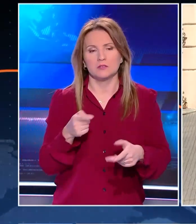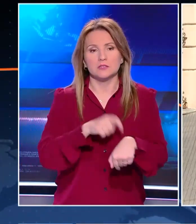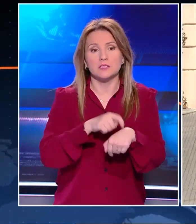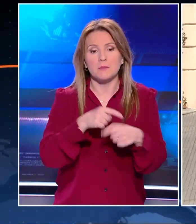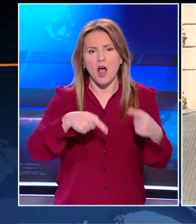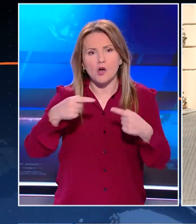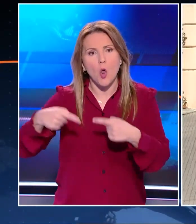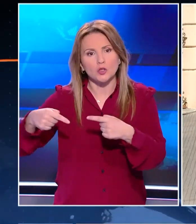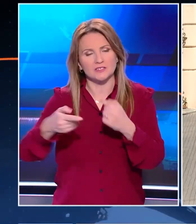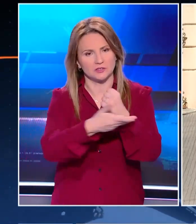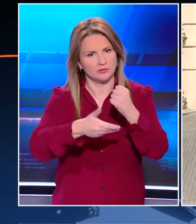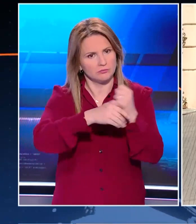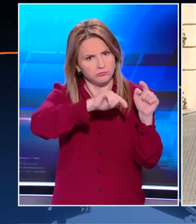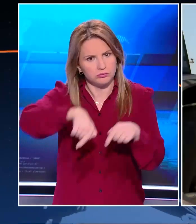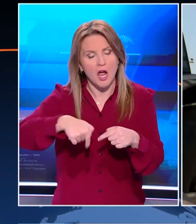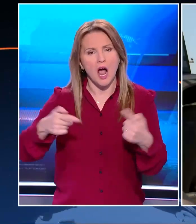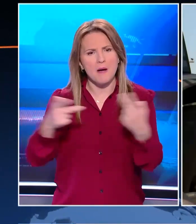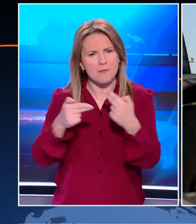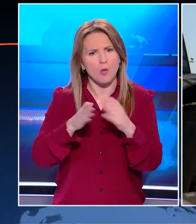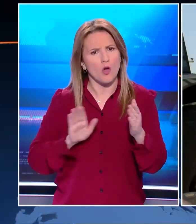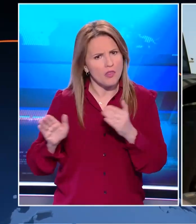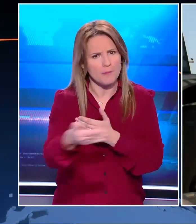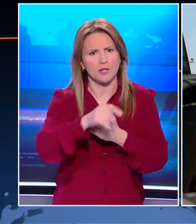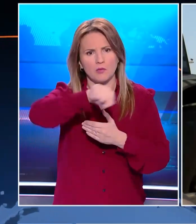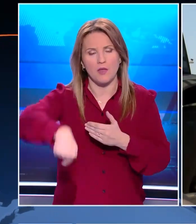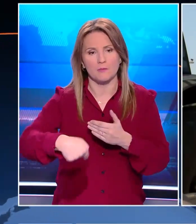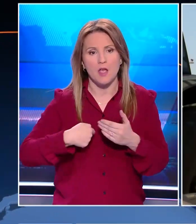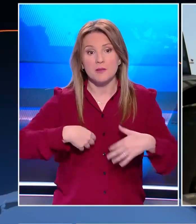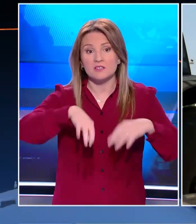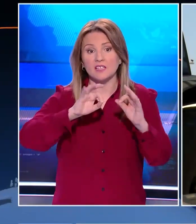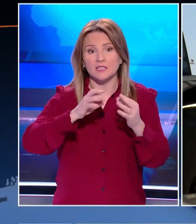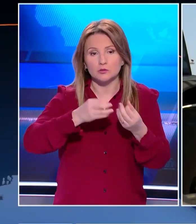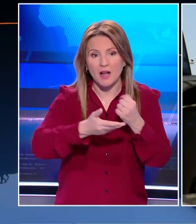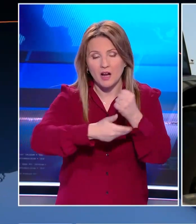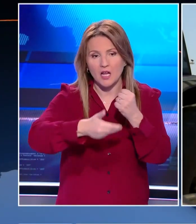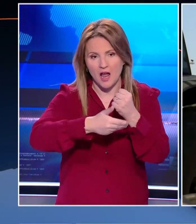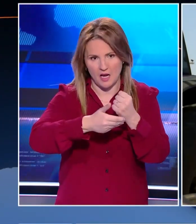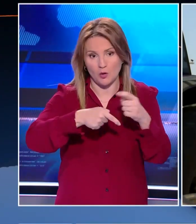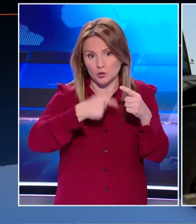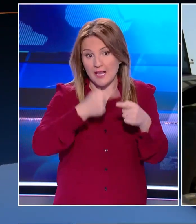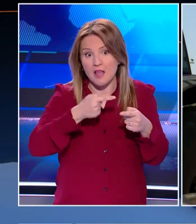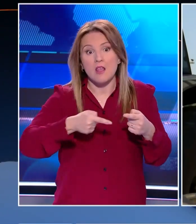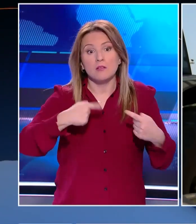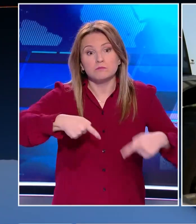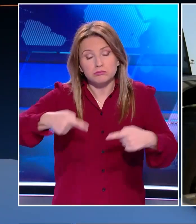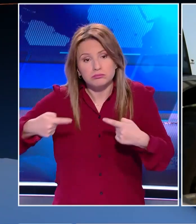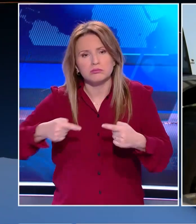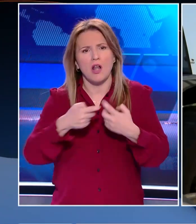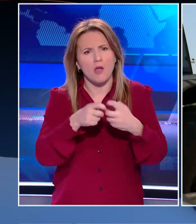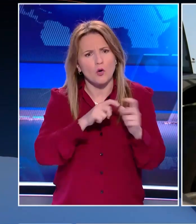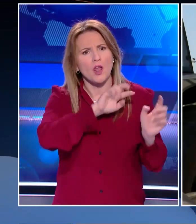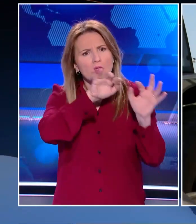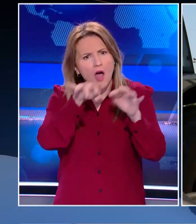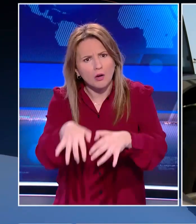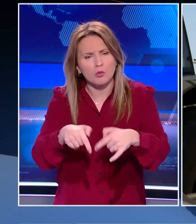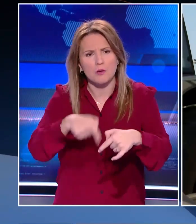ακόμη και να συναντήσουν φραγμού στη διαδρομή τους. Εμείς θα ξεκινήσουμε με τα τρακτέρ και με το ελευθερία και θα επιστηρίξουμε αυτό το δρομολόγιο και θα επιστηρίξουμε αυτή την